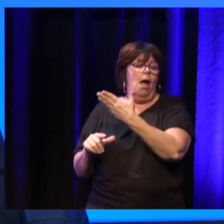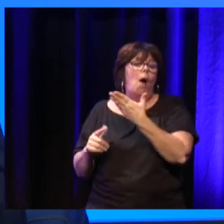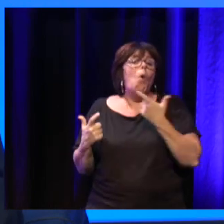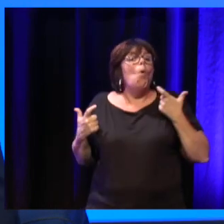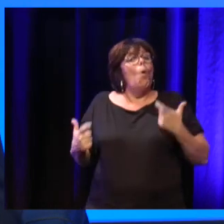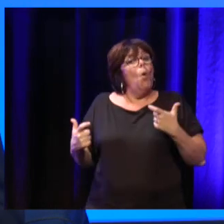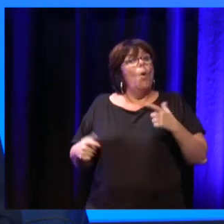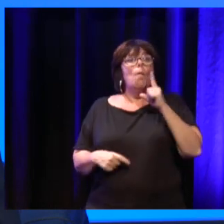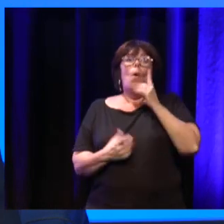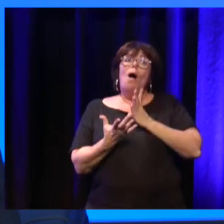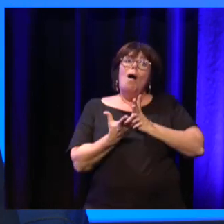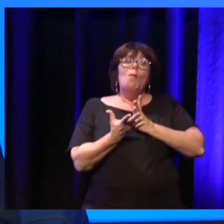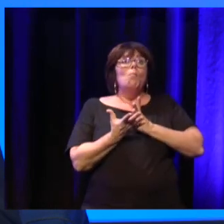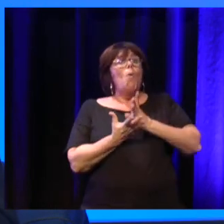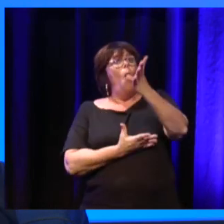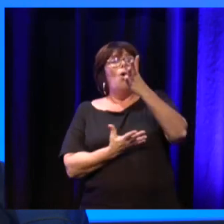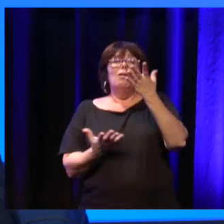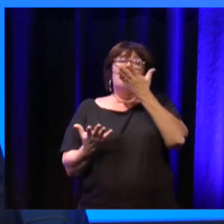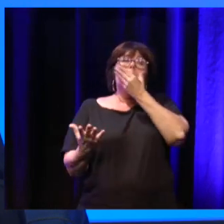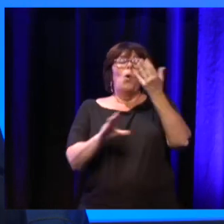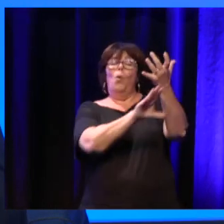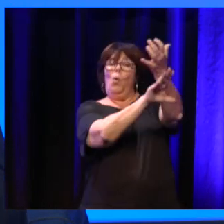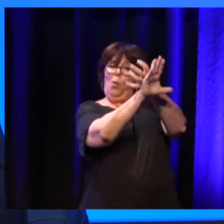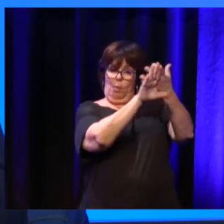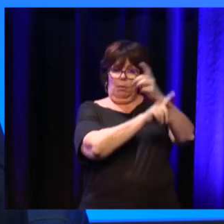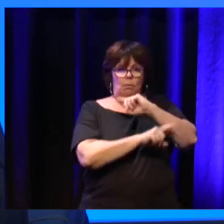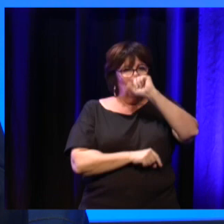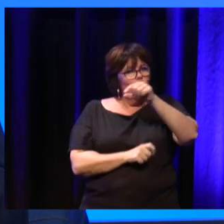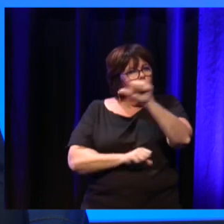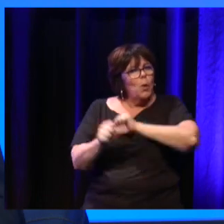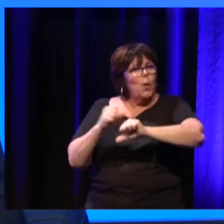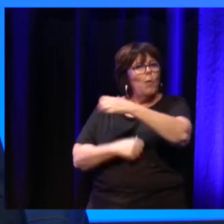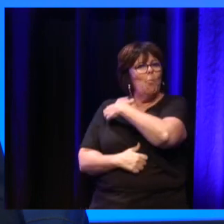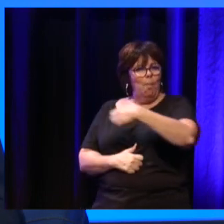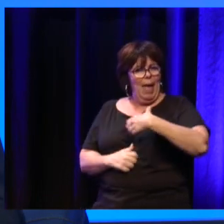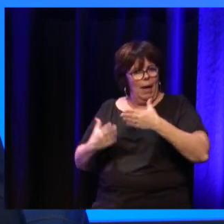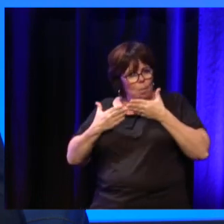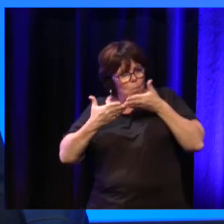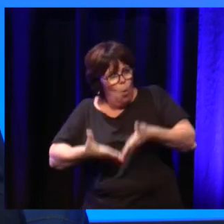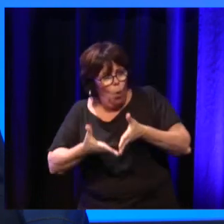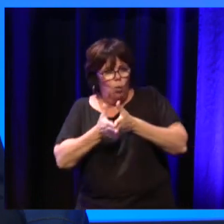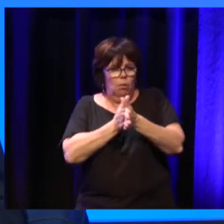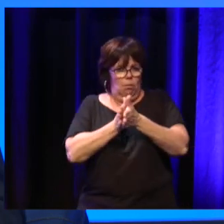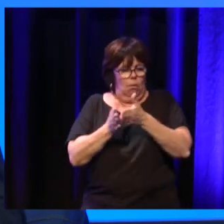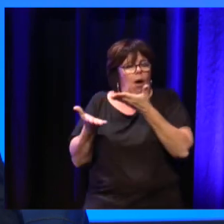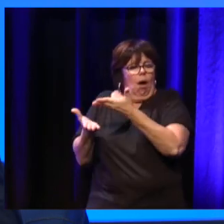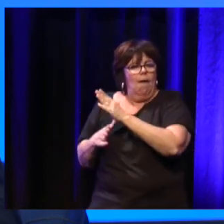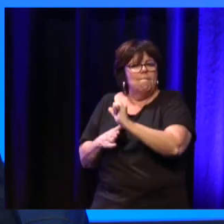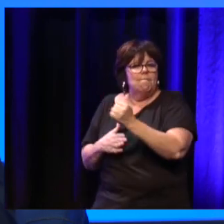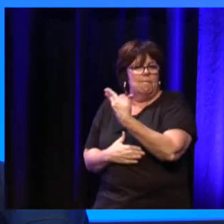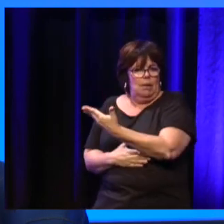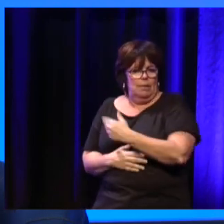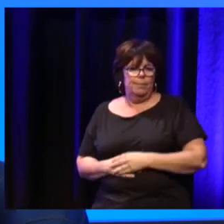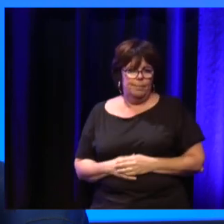et pas simplement labelliser une dynamique. Le souci, vous l'imaginez bien, c'est qu'autour de la table,